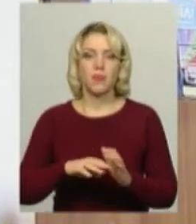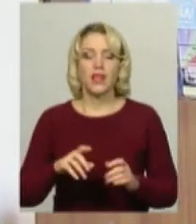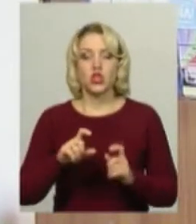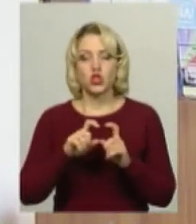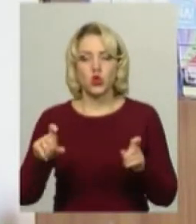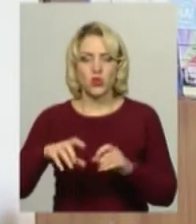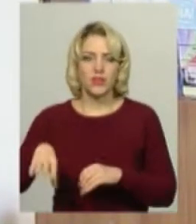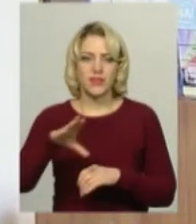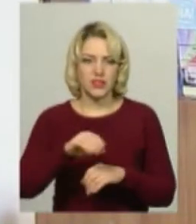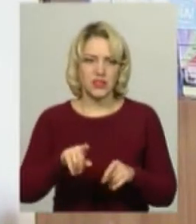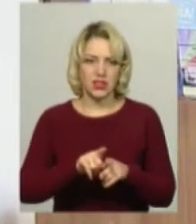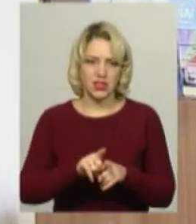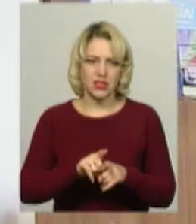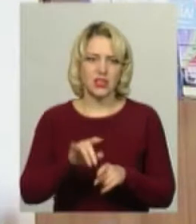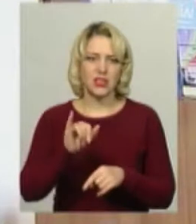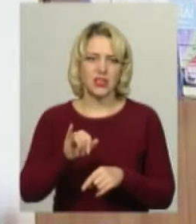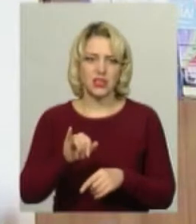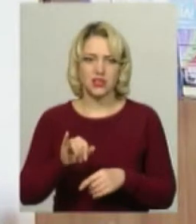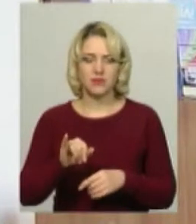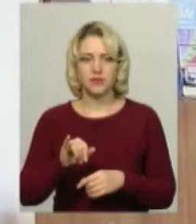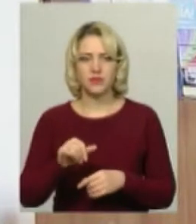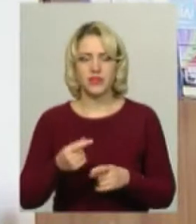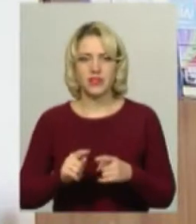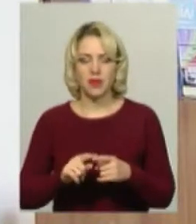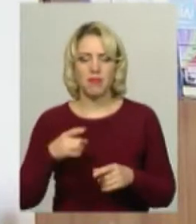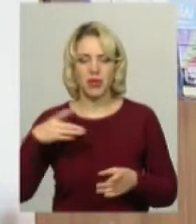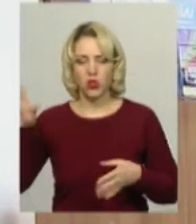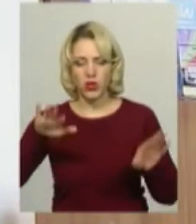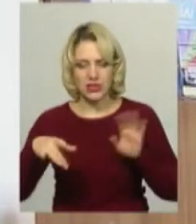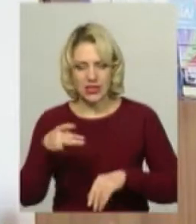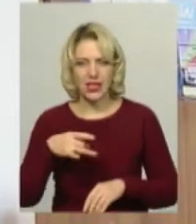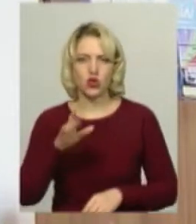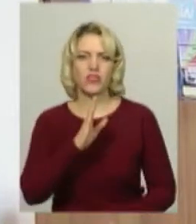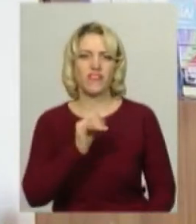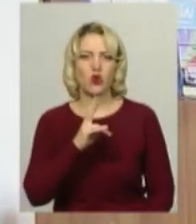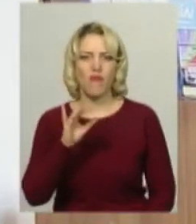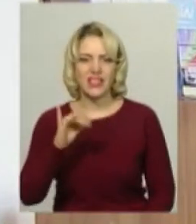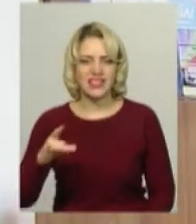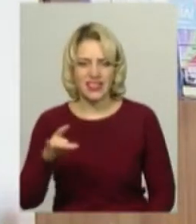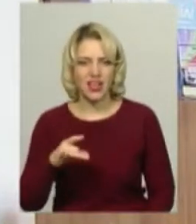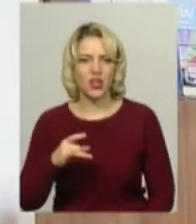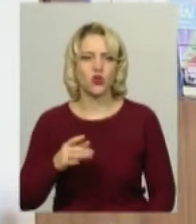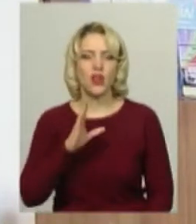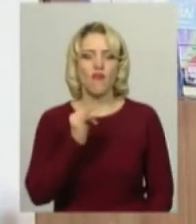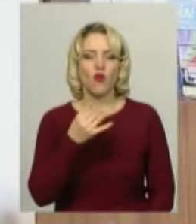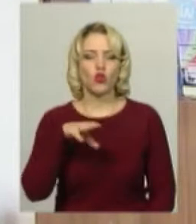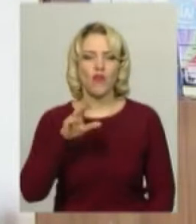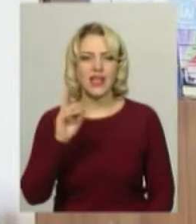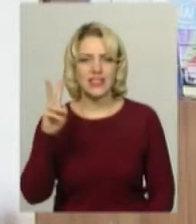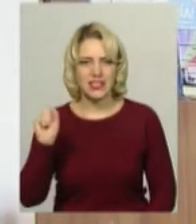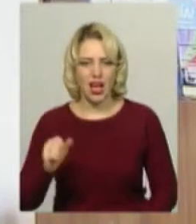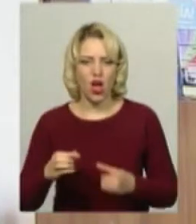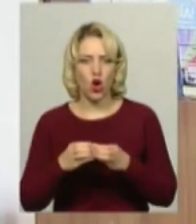школи йдуть саме таким чином. Це Білогірський район, Віньковецький район, Войтовецька громада,